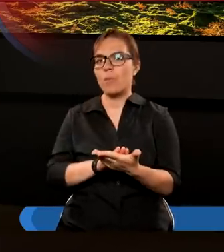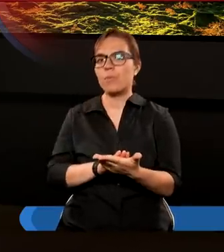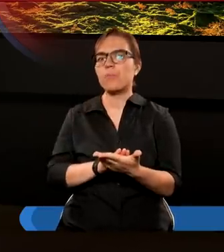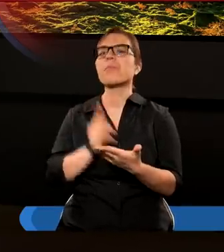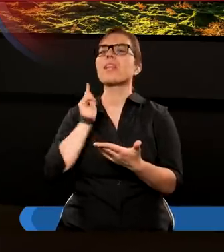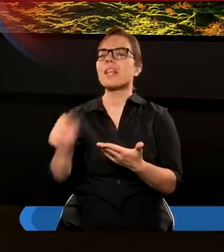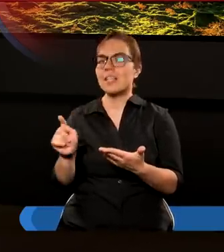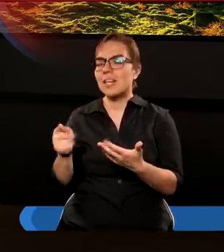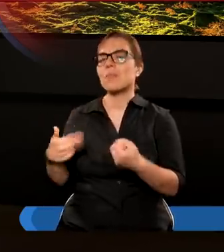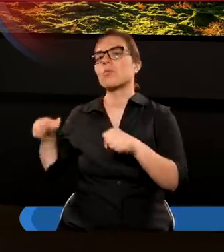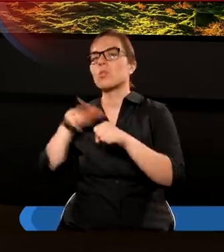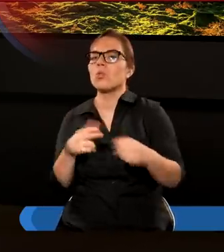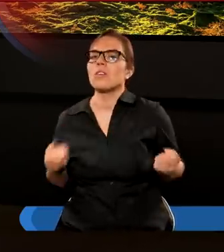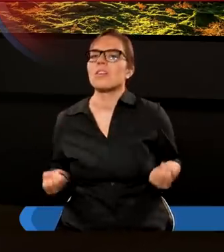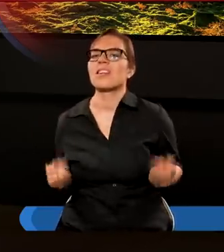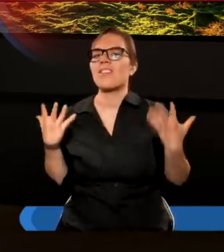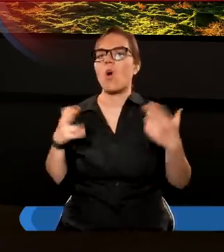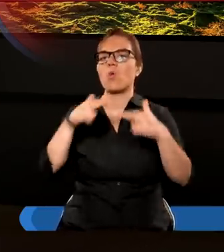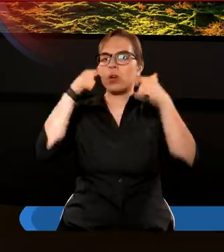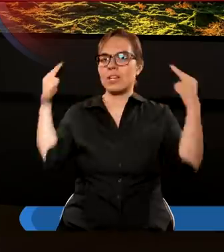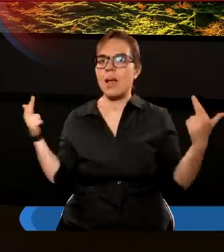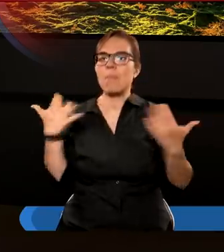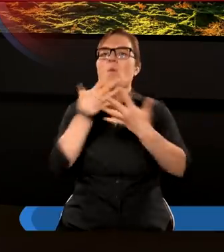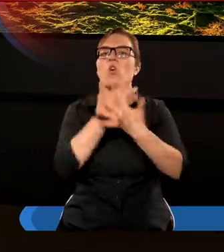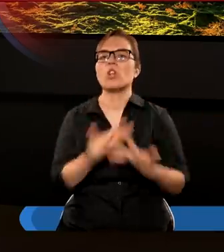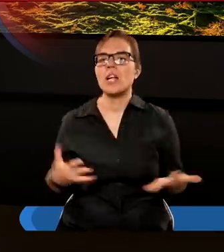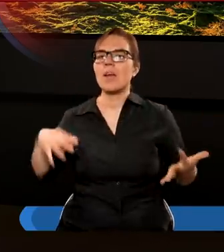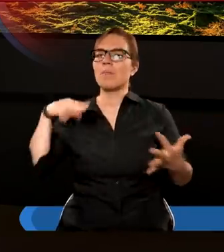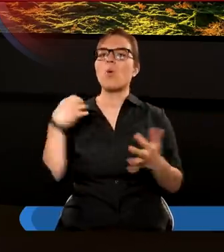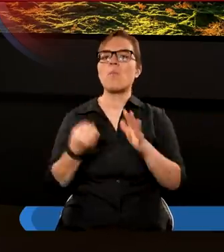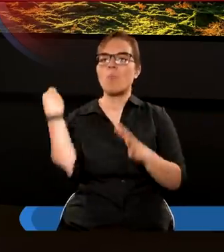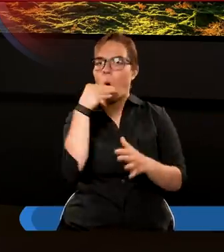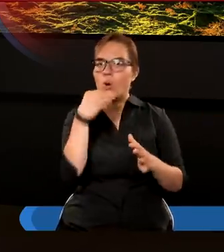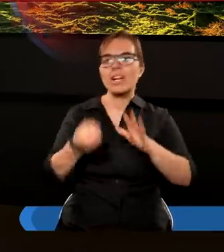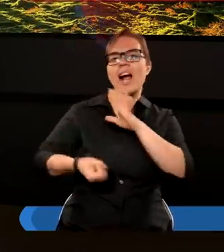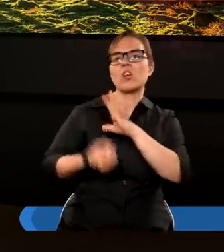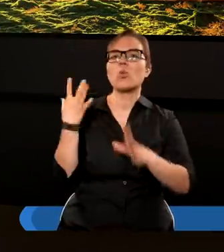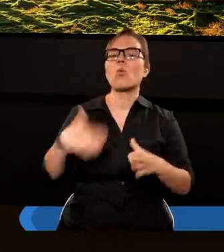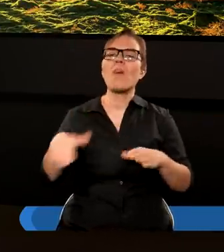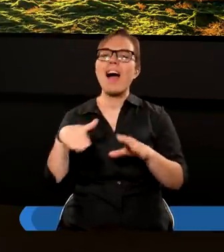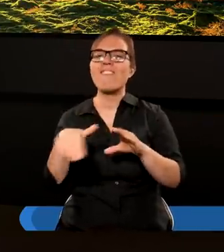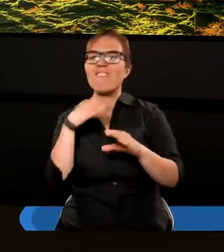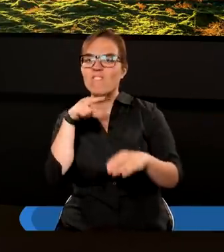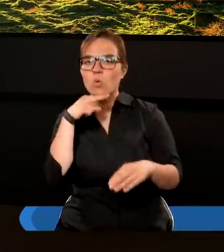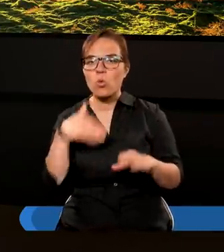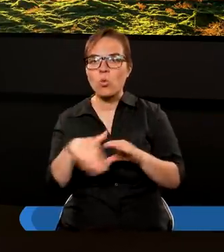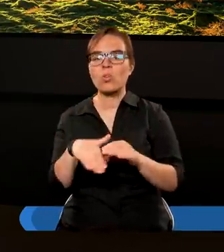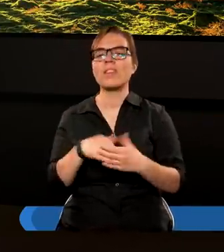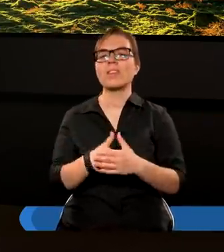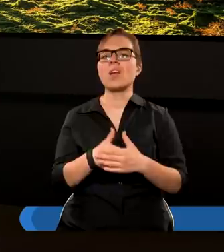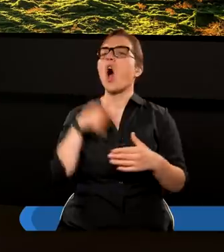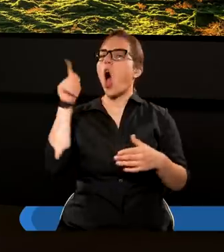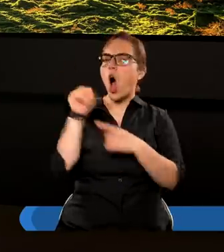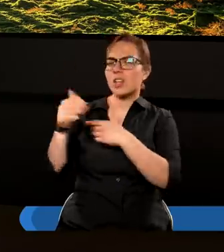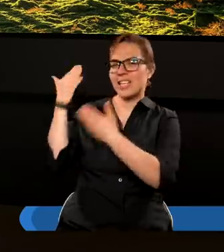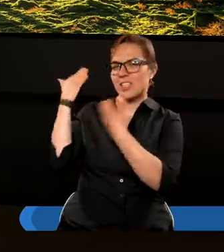temu, który stworzył niebo i ziemię i morza i źródła wód. On jest godny, bo on jest